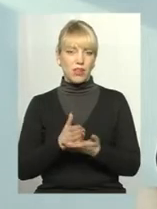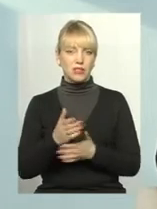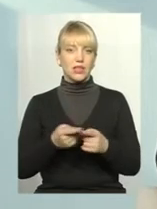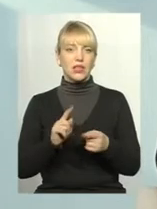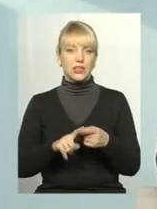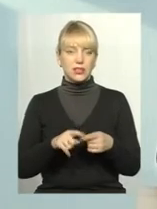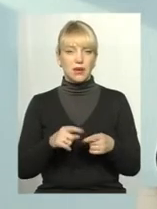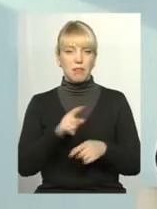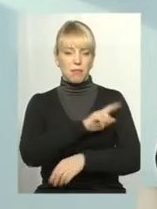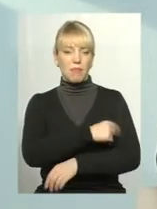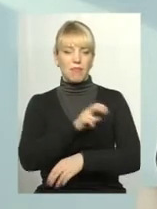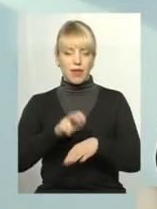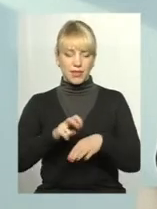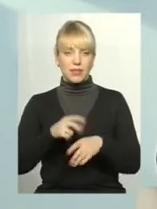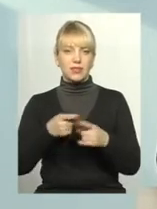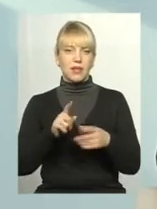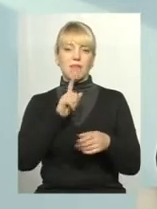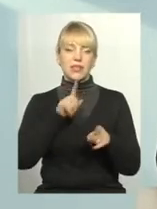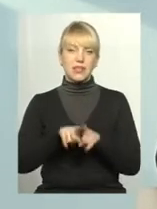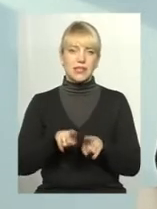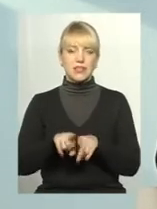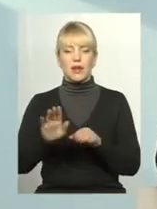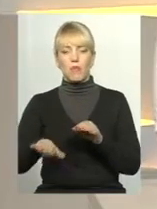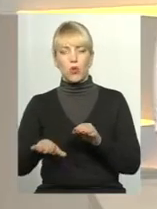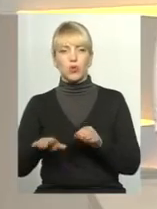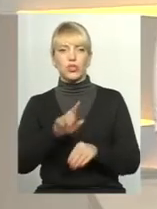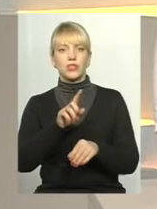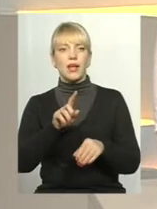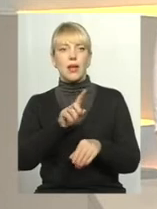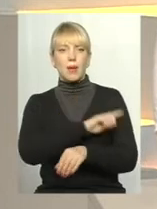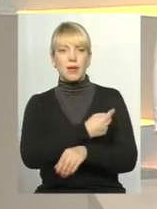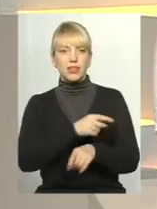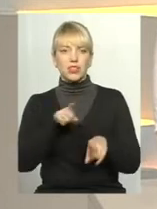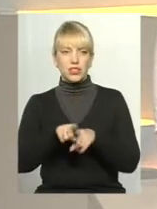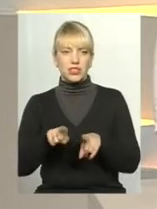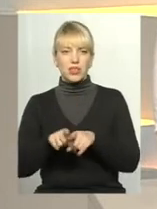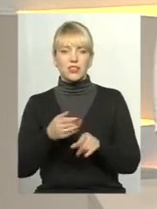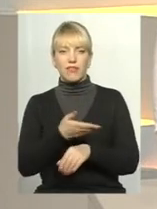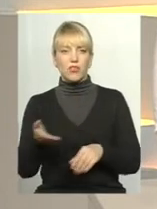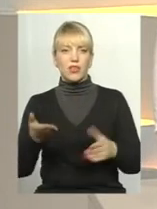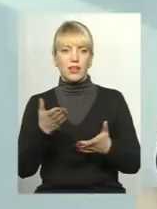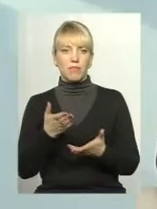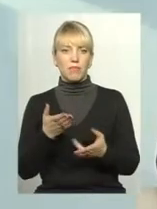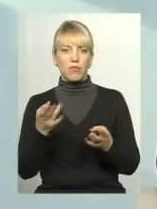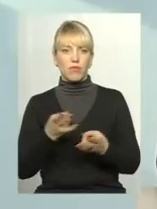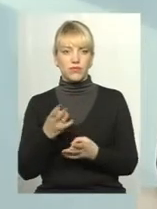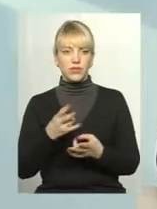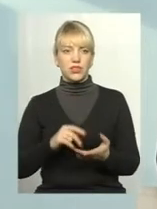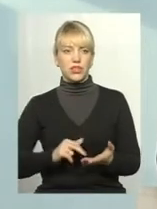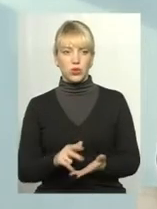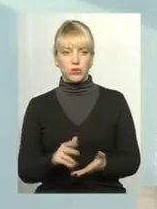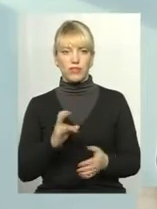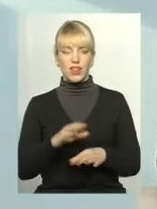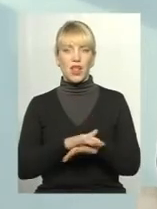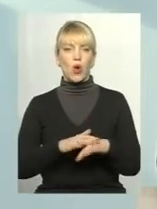я кажу, медики, бо це не тільки лікарі, і медсестри, це і молодші медичні сестри, вони мають йти в